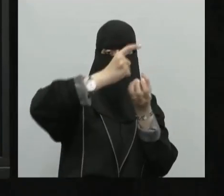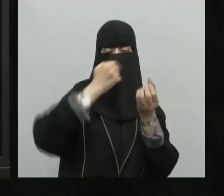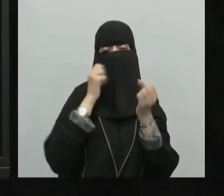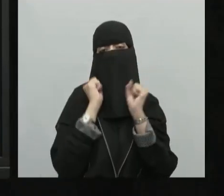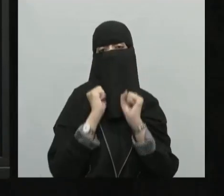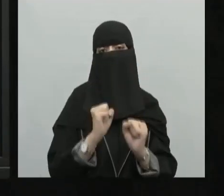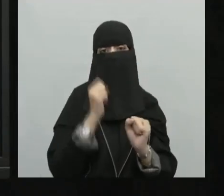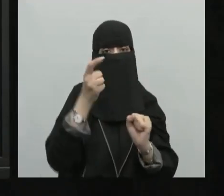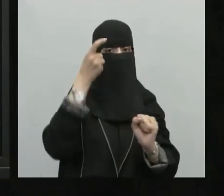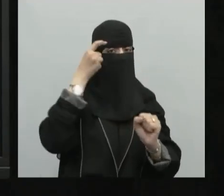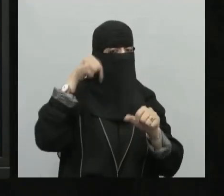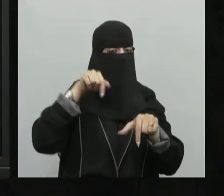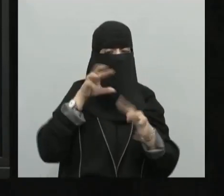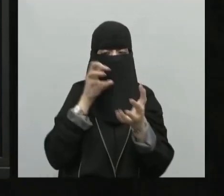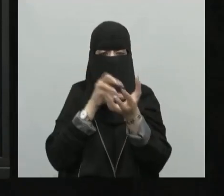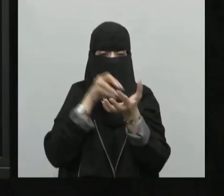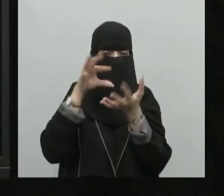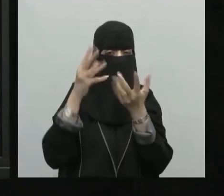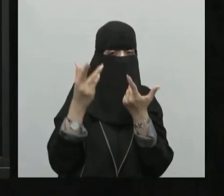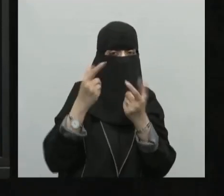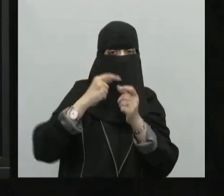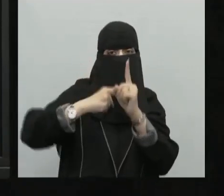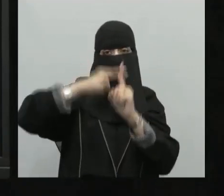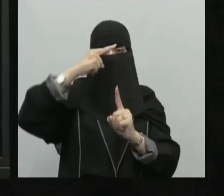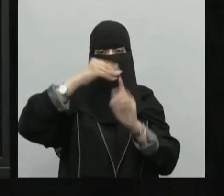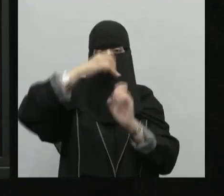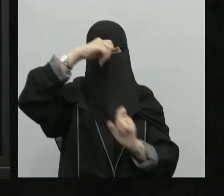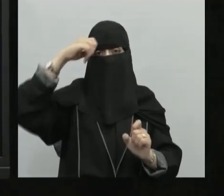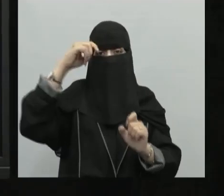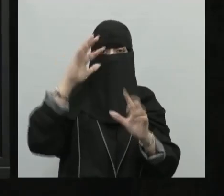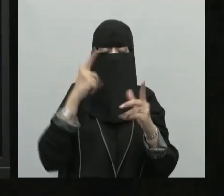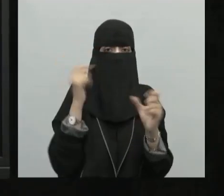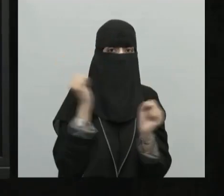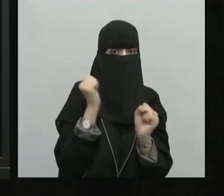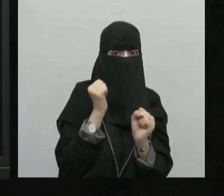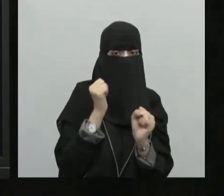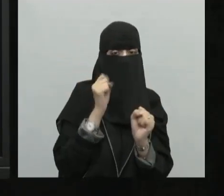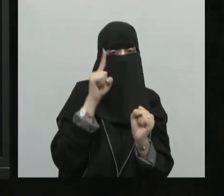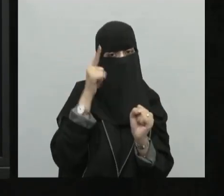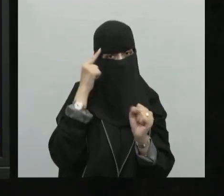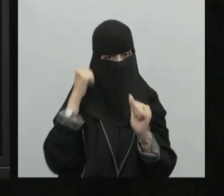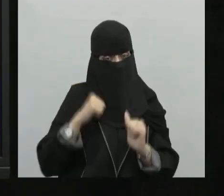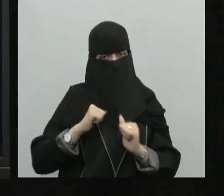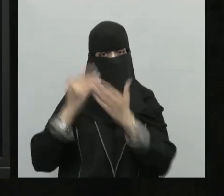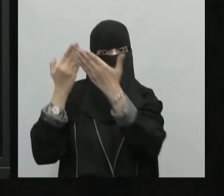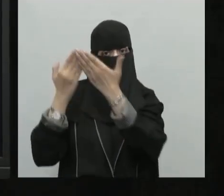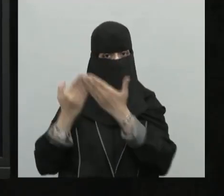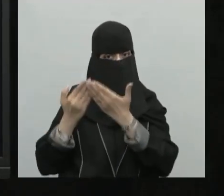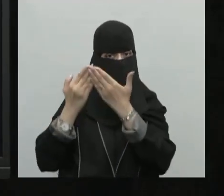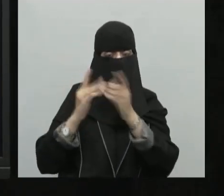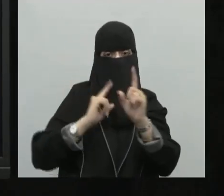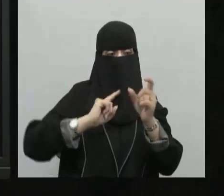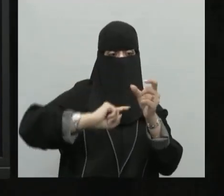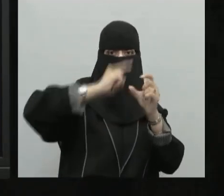المناطق الحرارية من خلال خطوط الطول نستطيع أن نحدد الوقت ومن